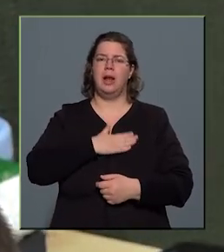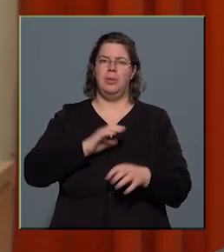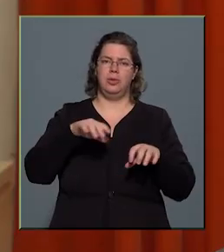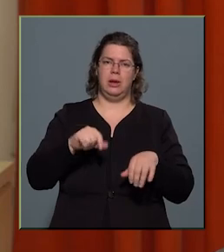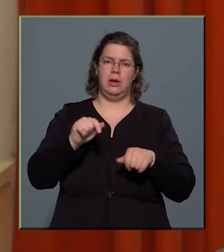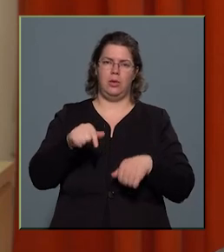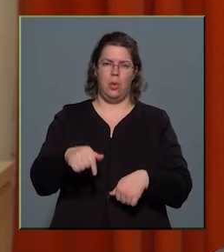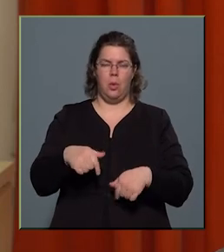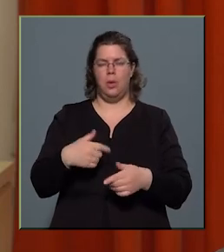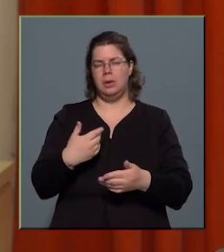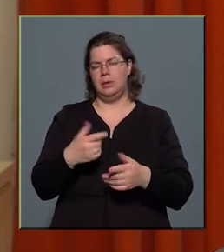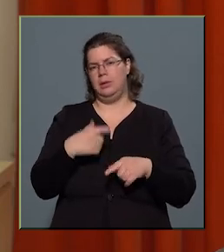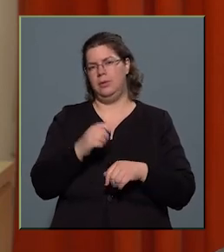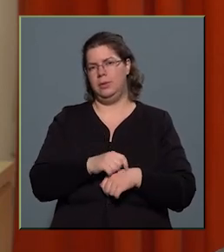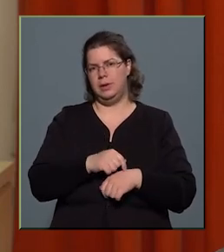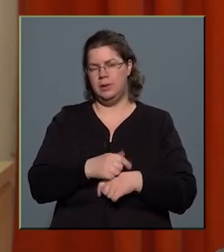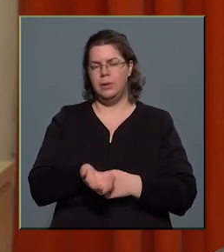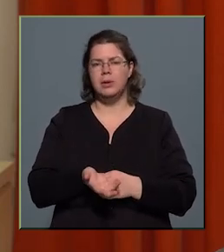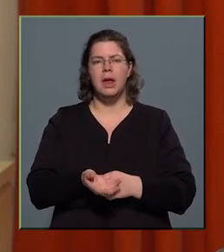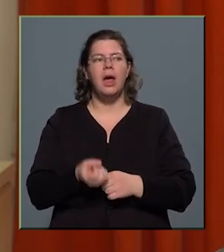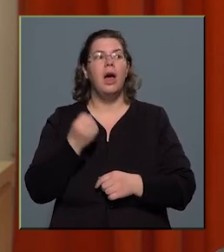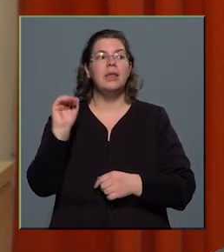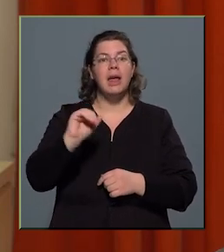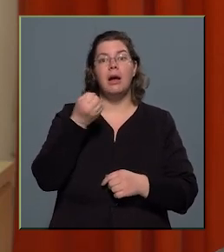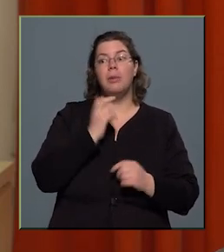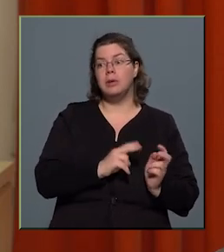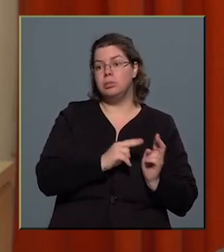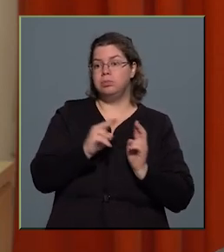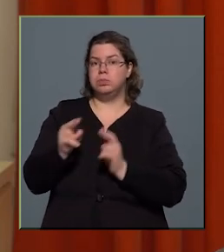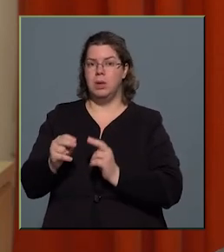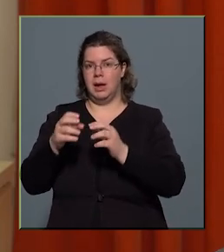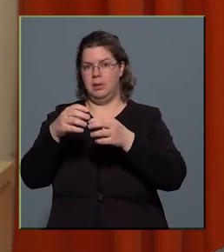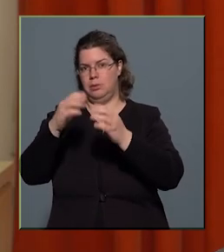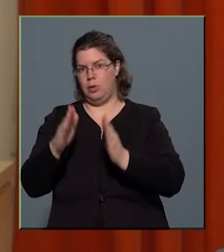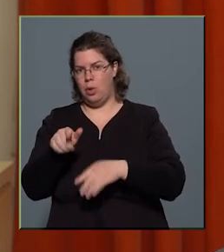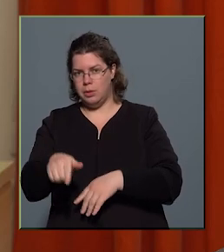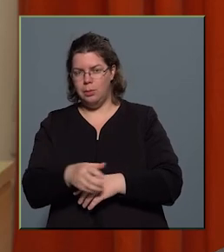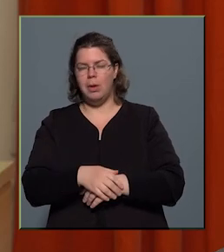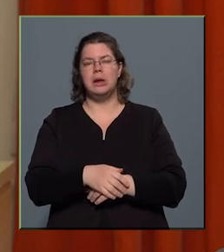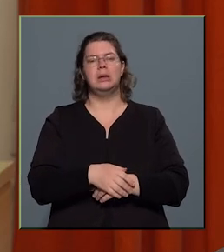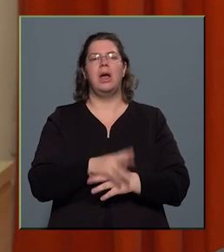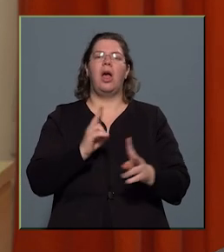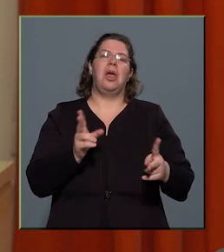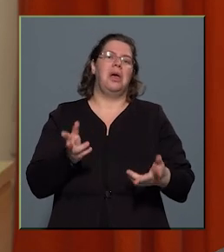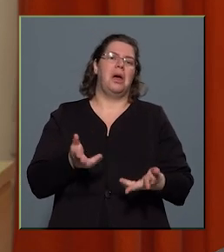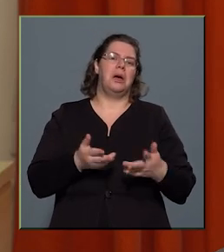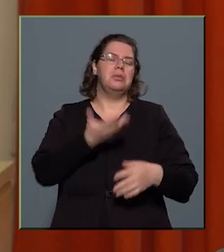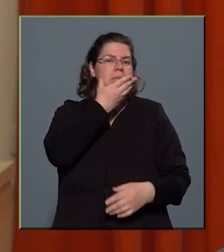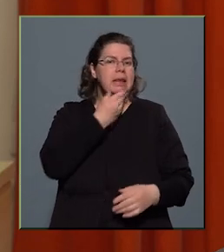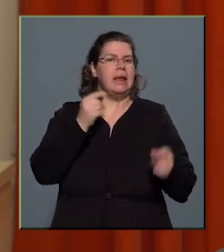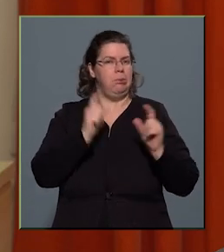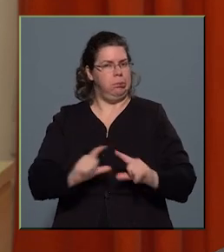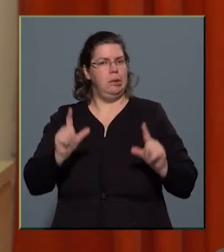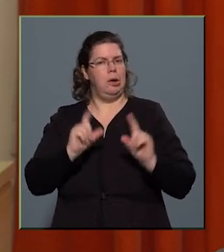időt. Gyerek, ami után bekerült az átmeneti otthonba, akkor szép lassan